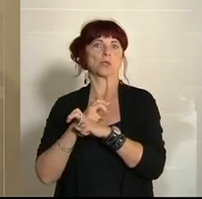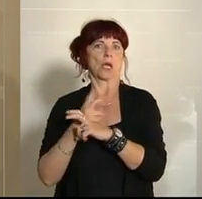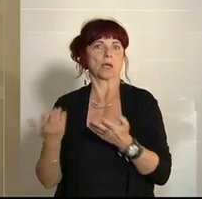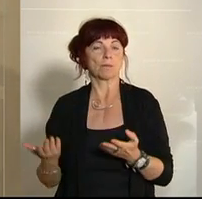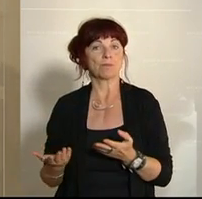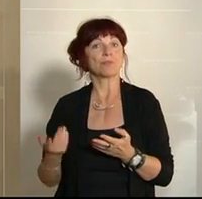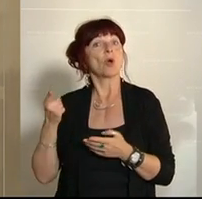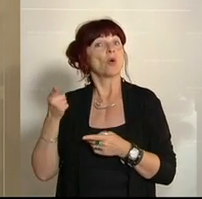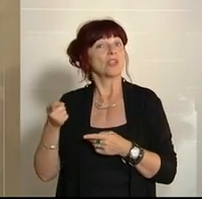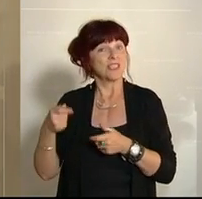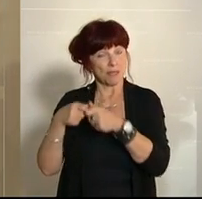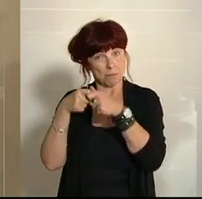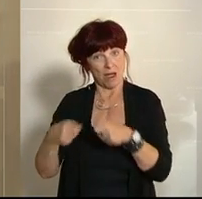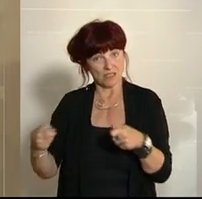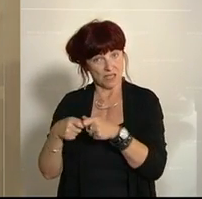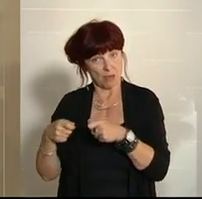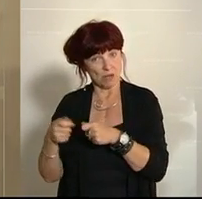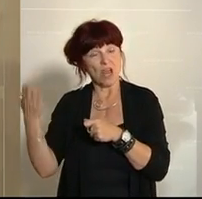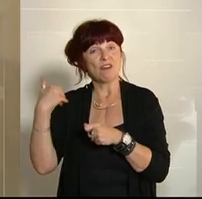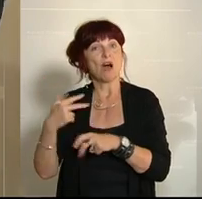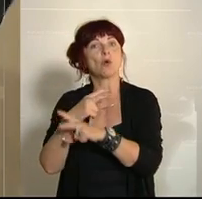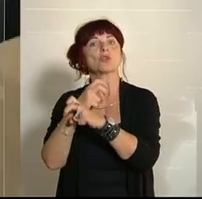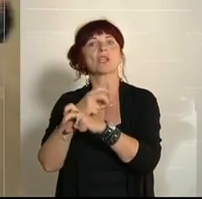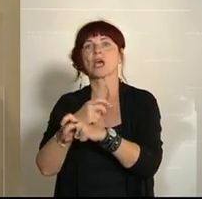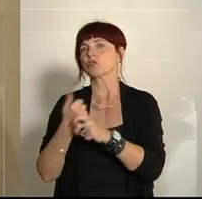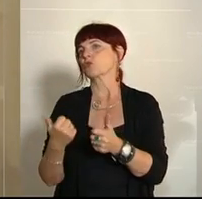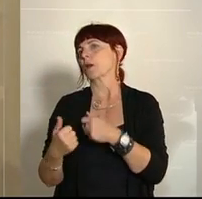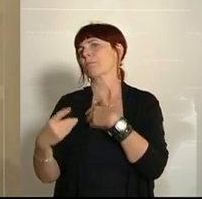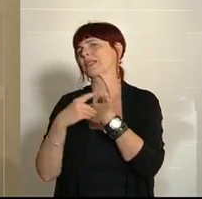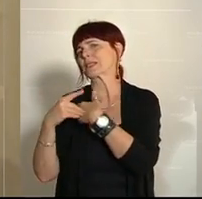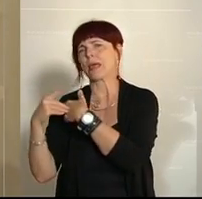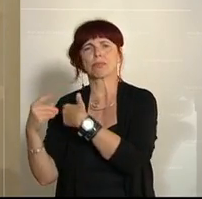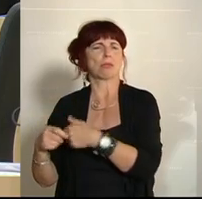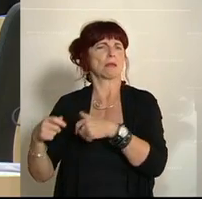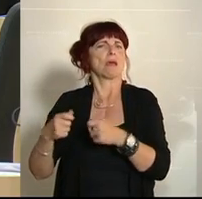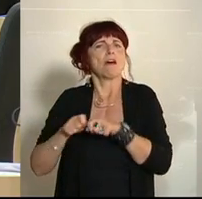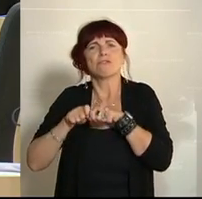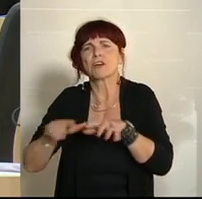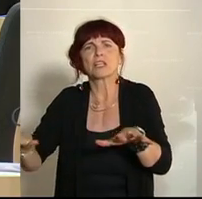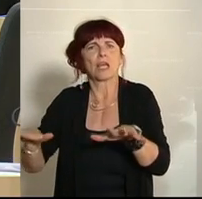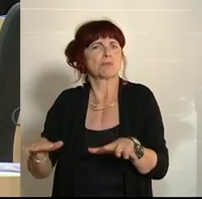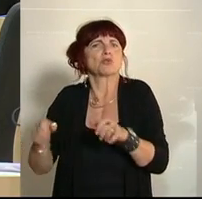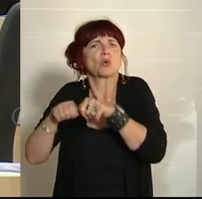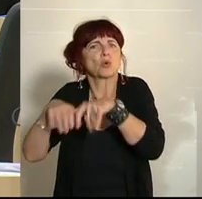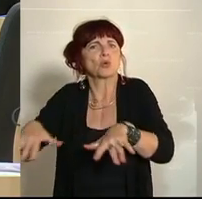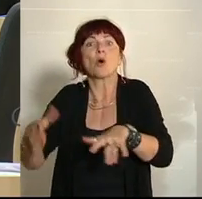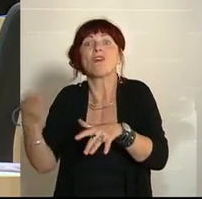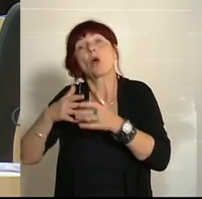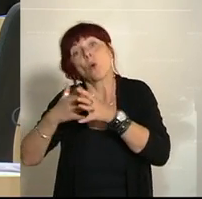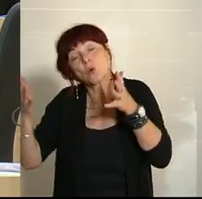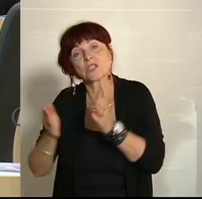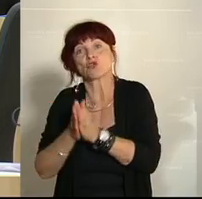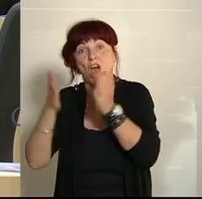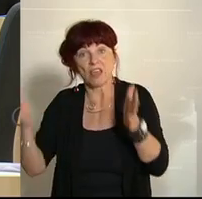Kollateralschäden in der Versorgungssicherheit bei den österreichischen Patienten, bei der österreichischen Vertriebsstruktur von den Arzneimitteln verursacht, fortgesetzt werden?